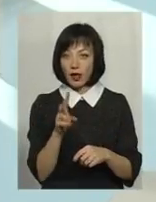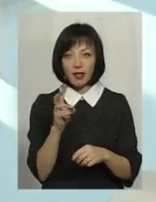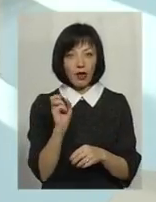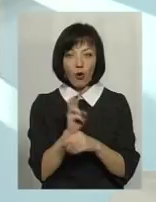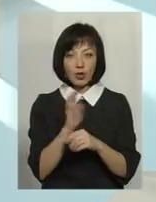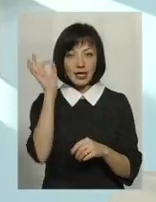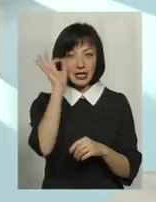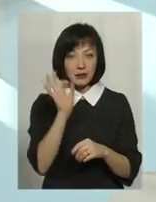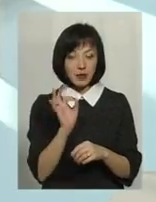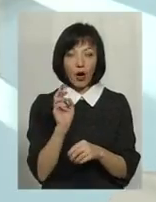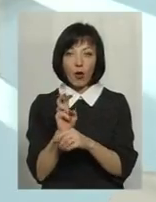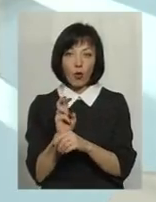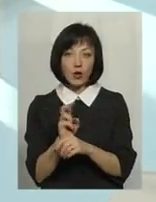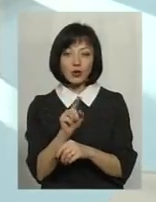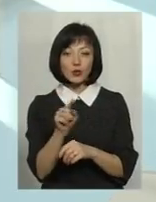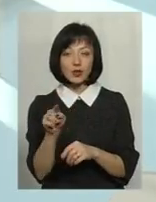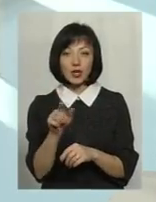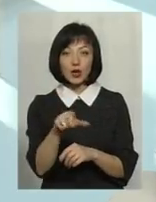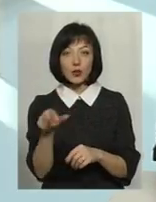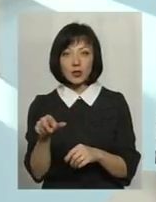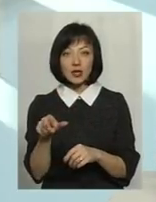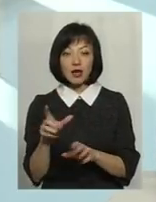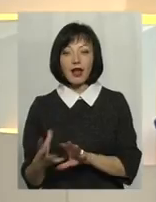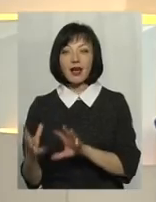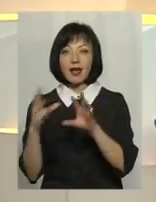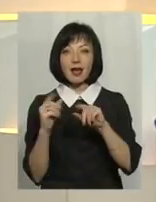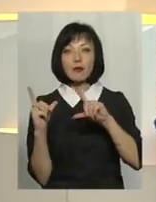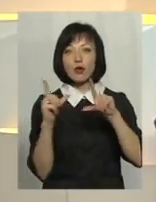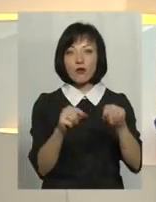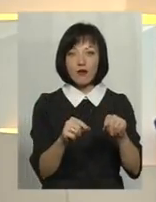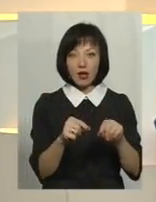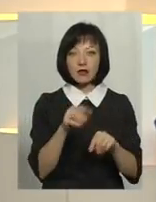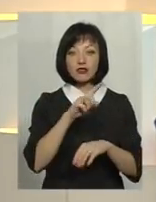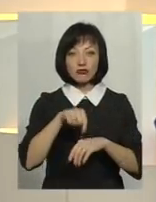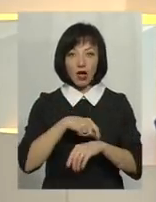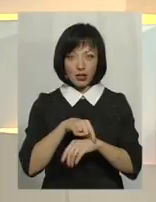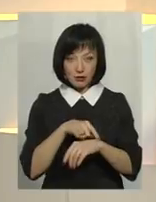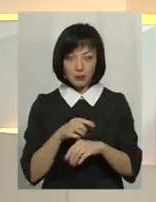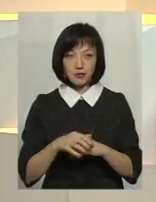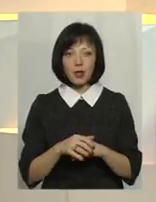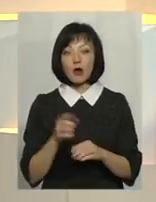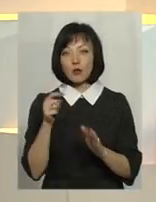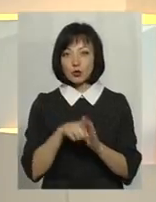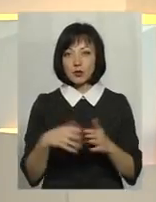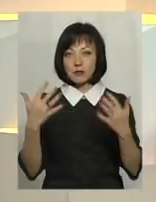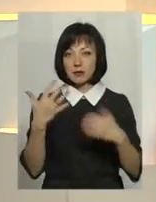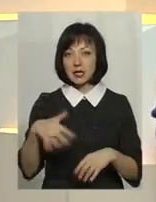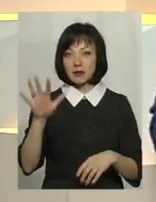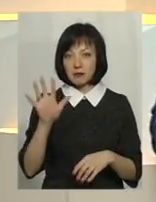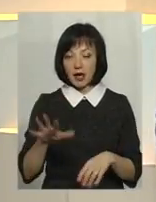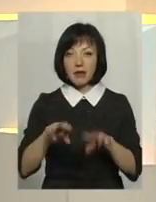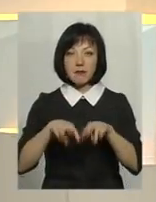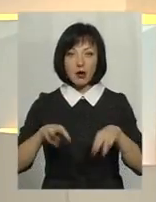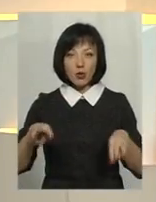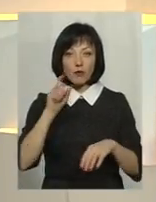ходять німці, а туди ходять ті люди, які туди емігрували, ну, тобто так з часом, як формувалися. По суті, 55 мільйонів